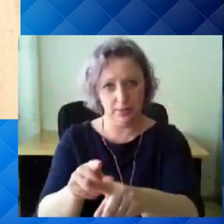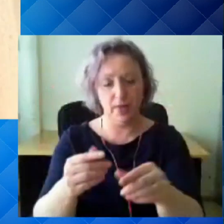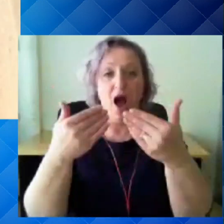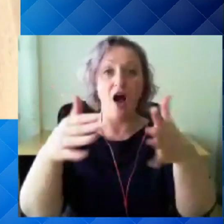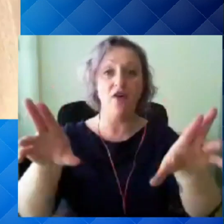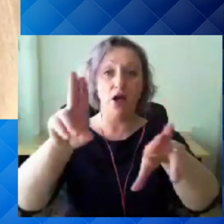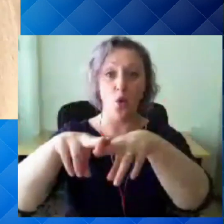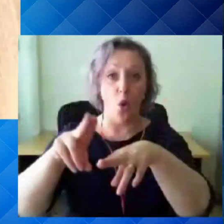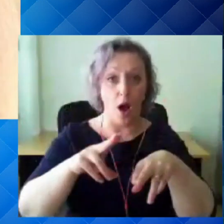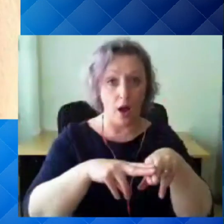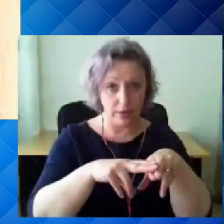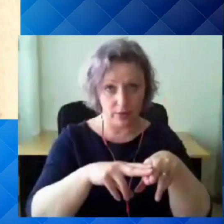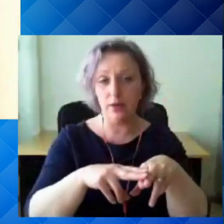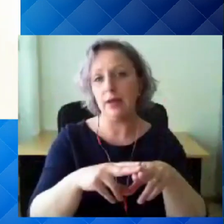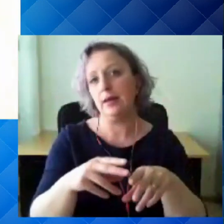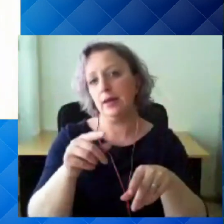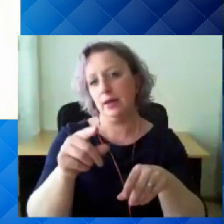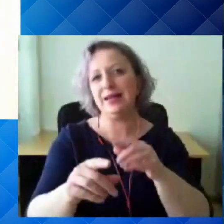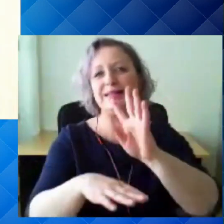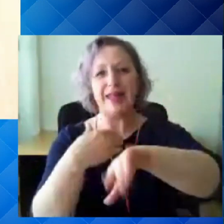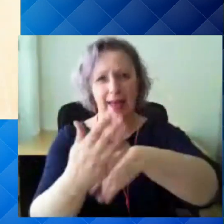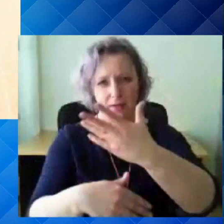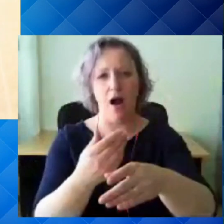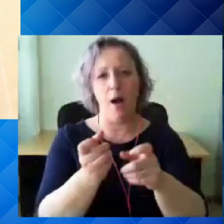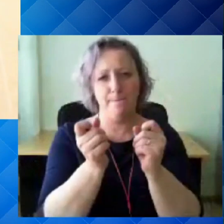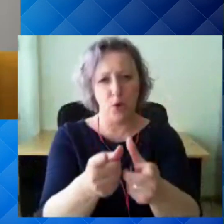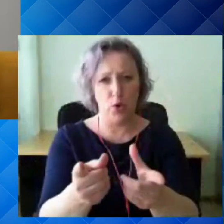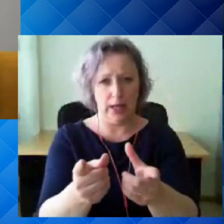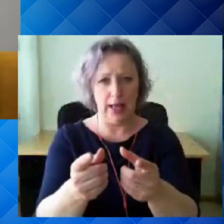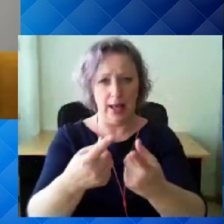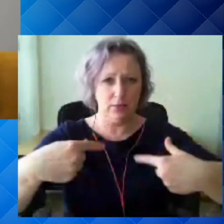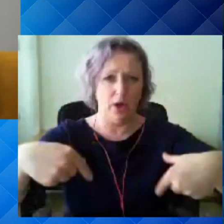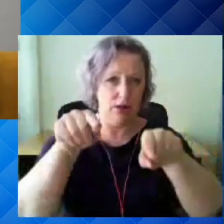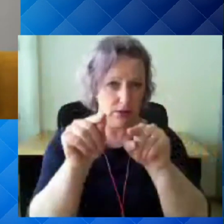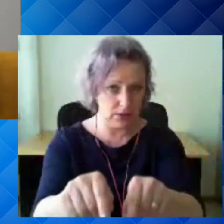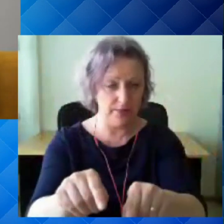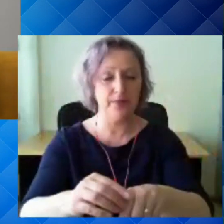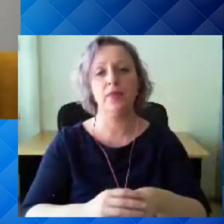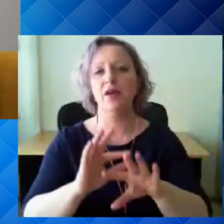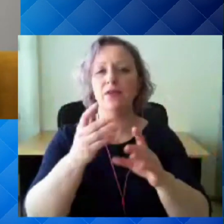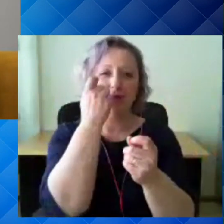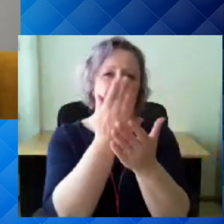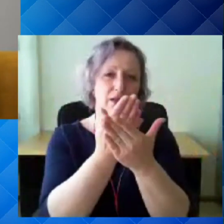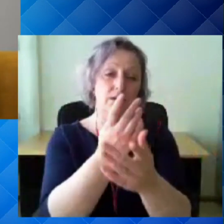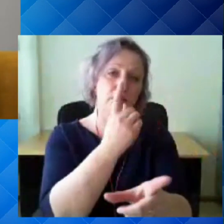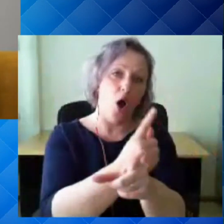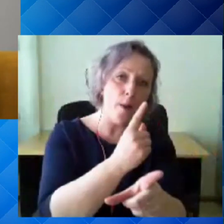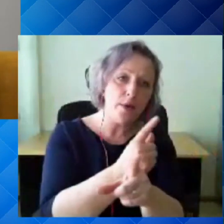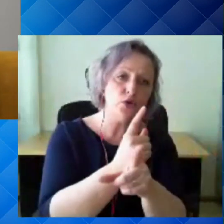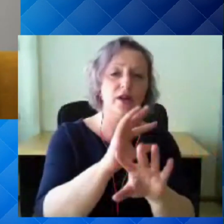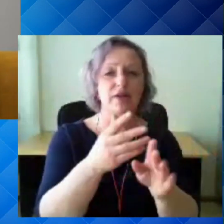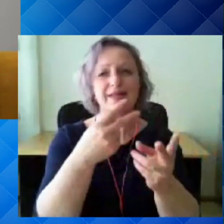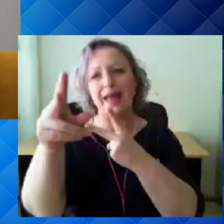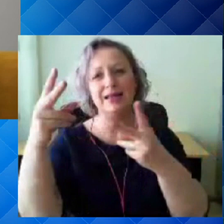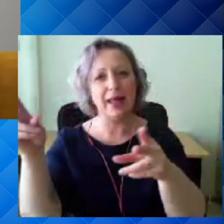paikades on selleks siis segaolme jäätma konteiner või siis näiteks kaupluste või muude